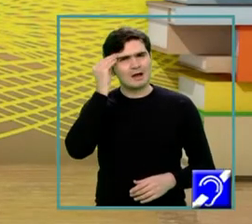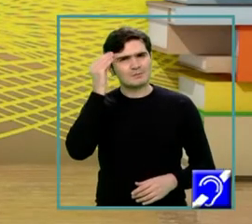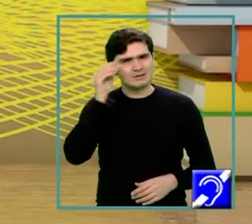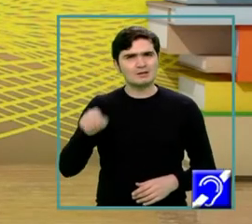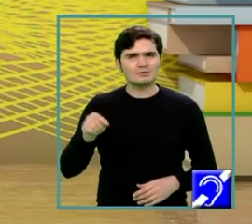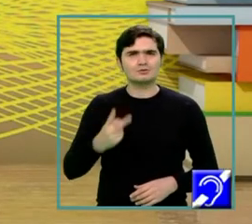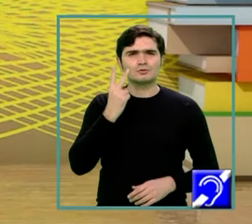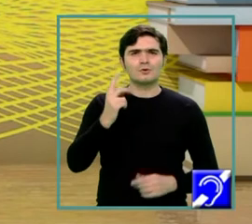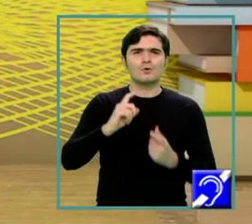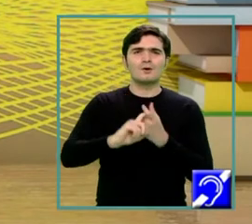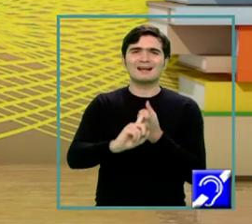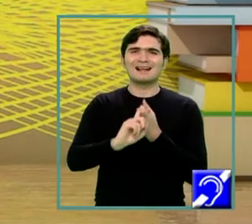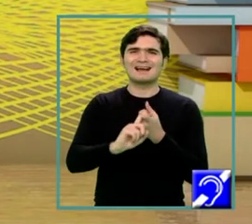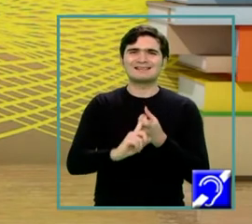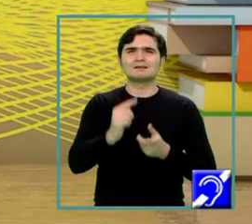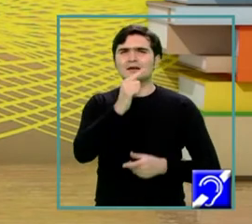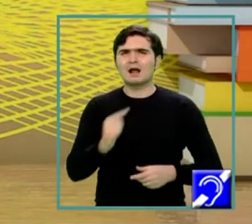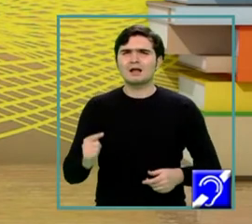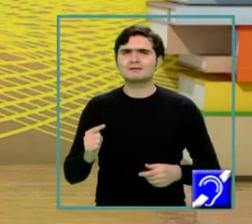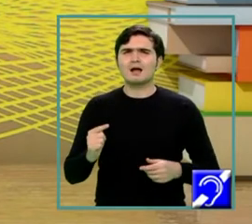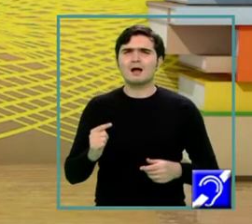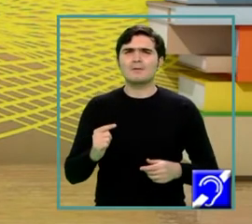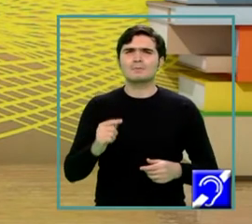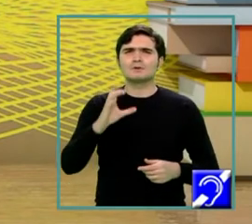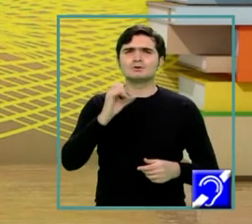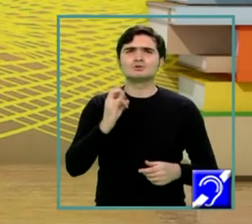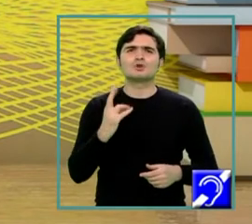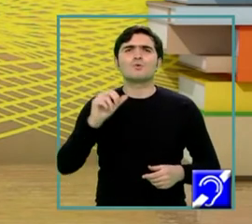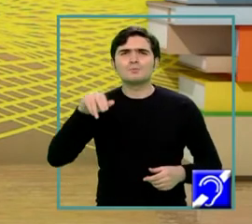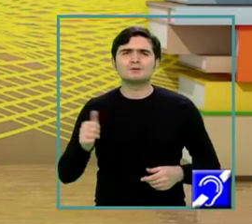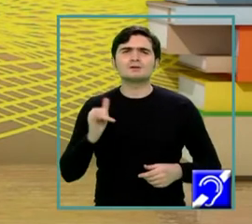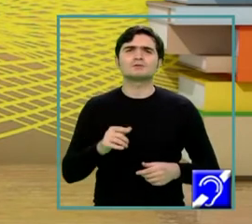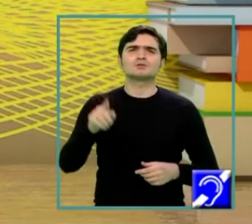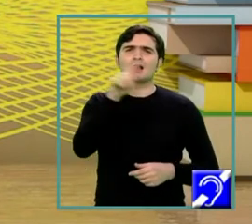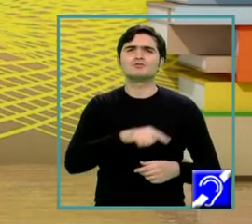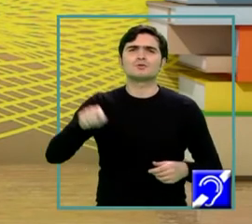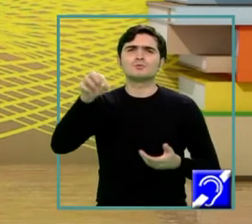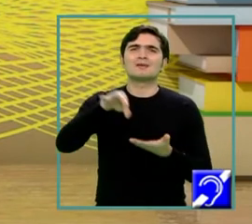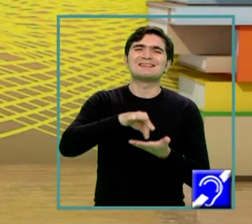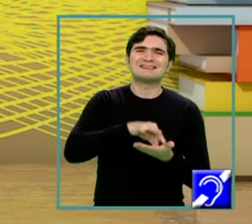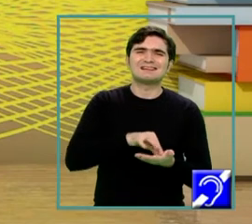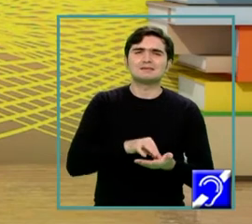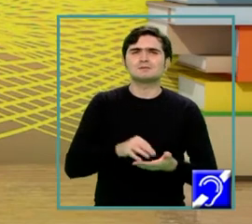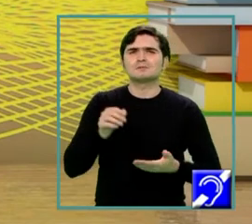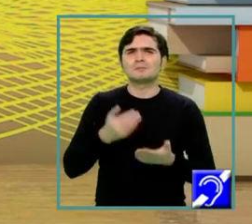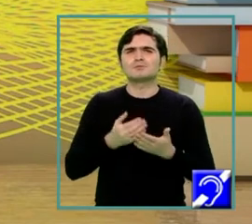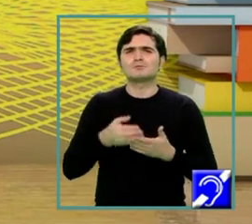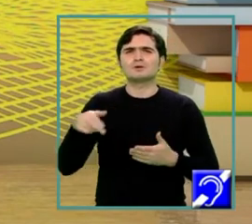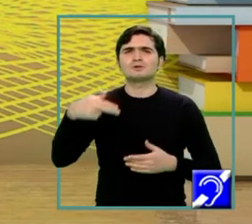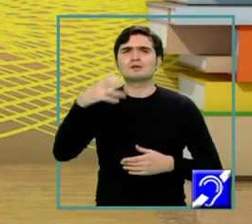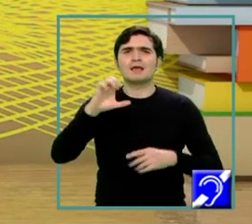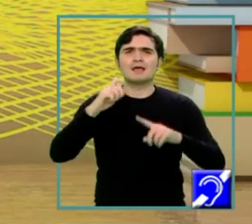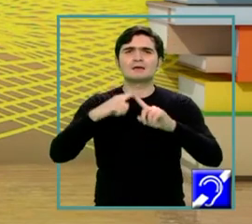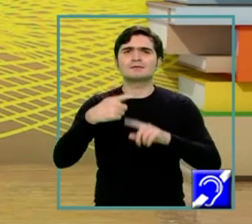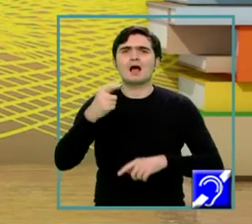razelor circumscris și razelor cercului înscris în hexagonul regulat,